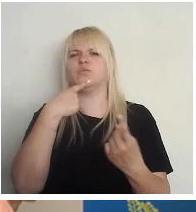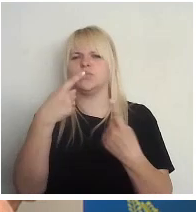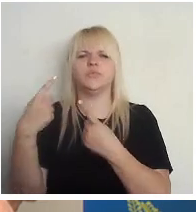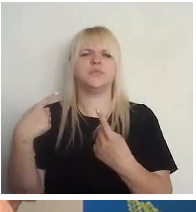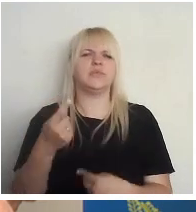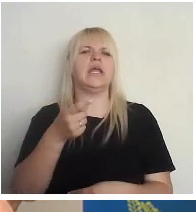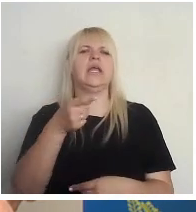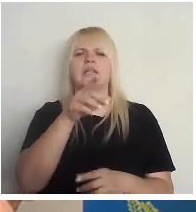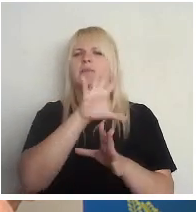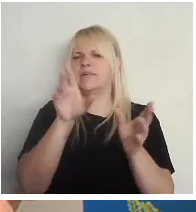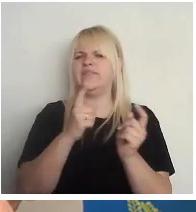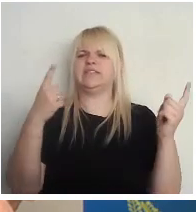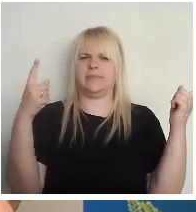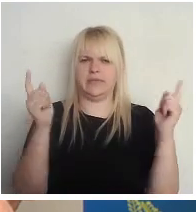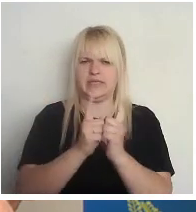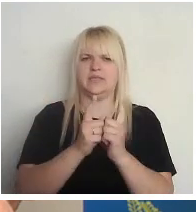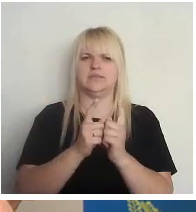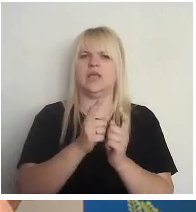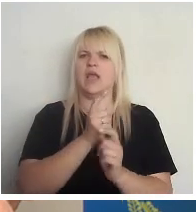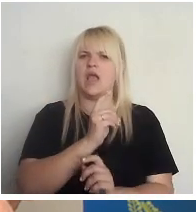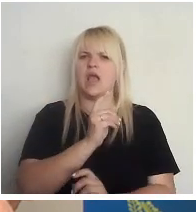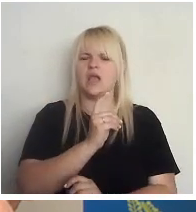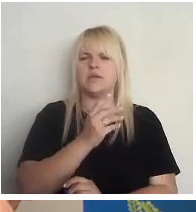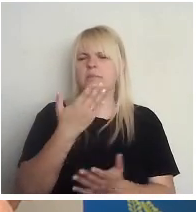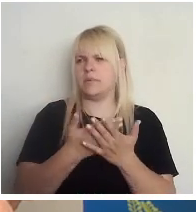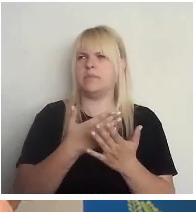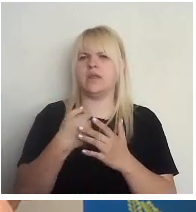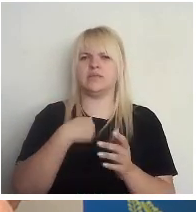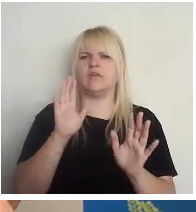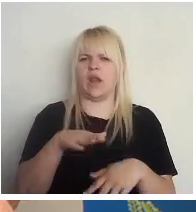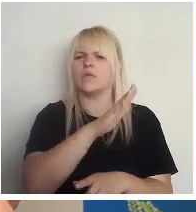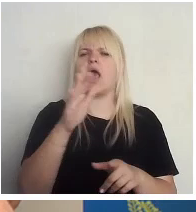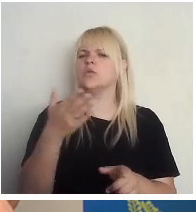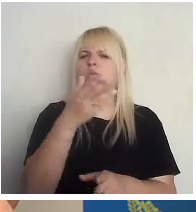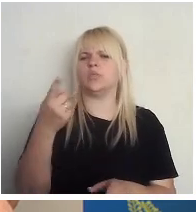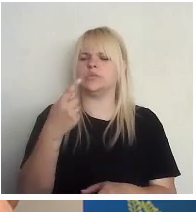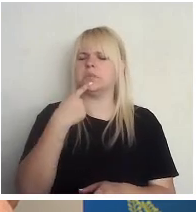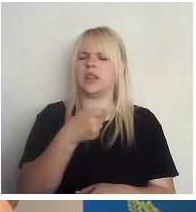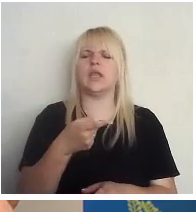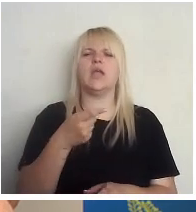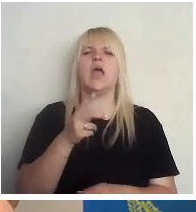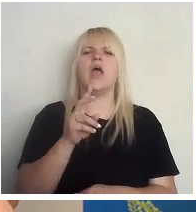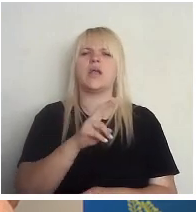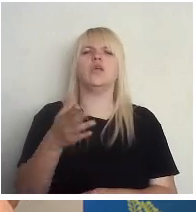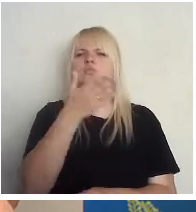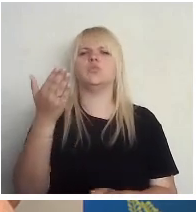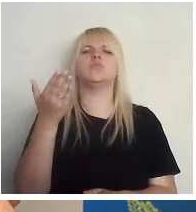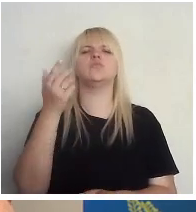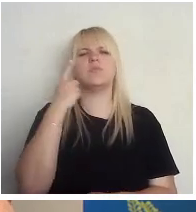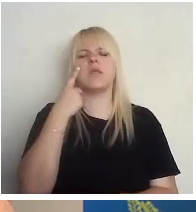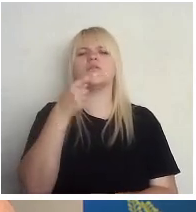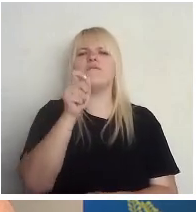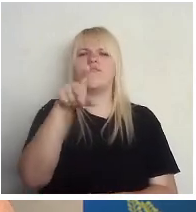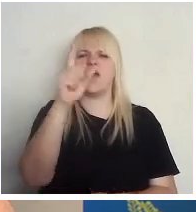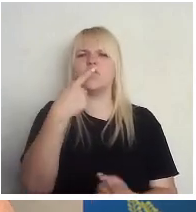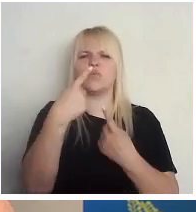tā par visam īsi no katrai, ja es varētu dzirdēt, kas jūsu prāt bija, un mēs par to plašāk nerunājām, bet